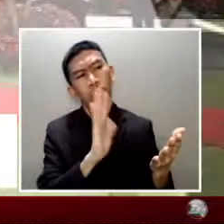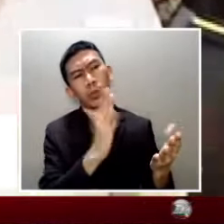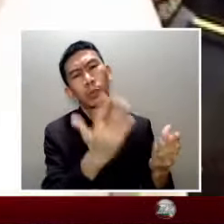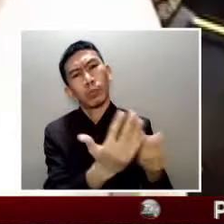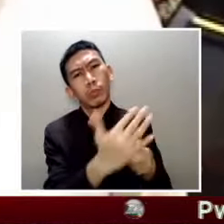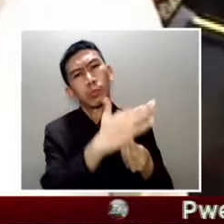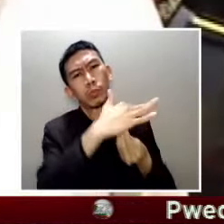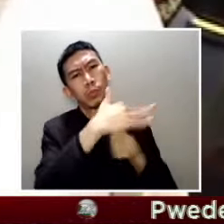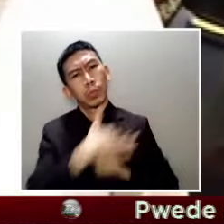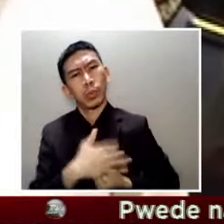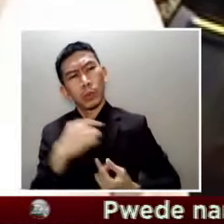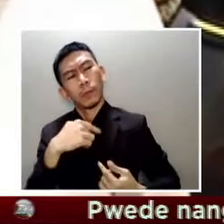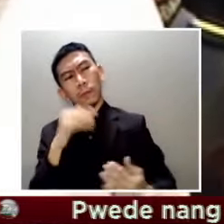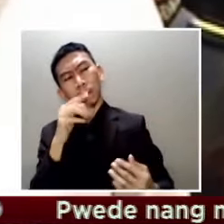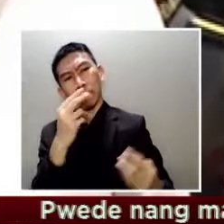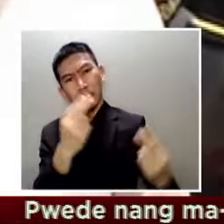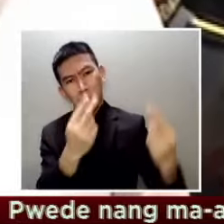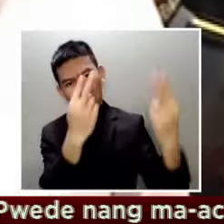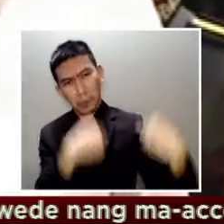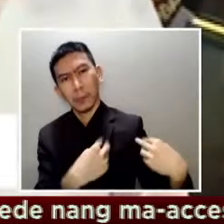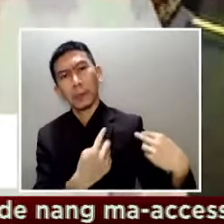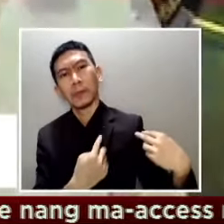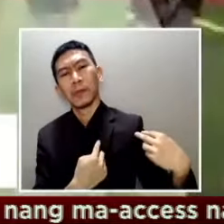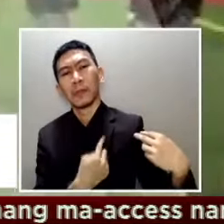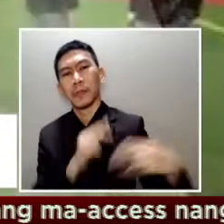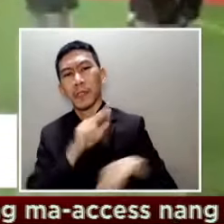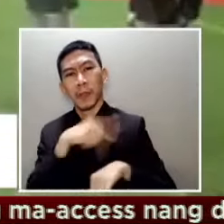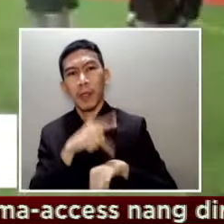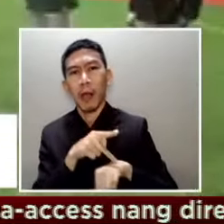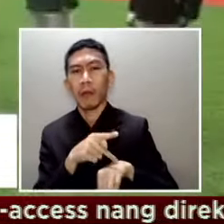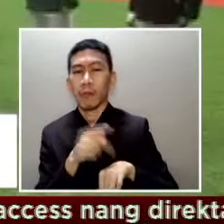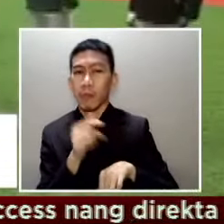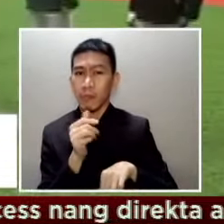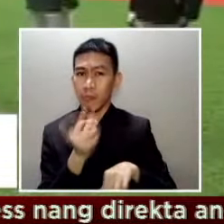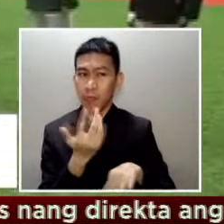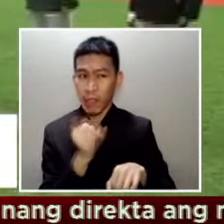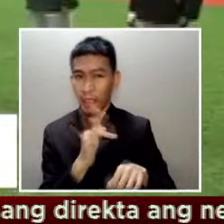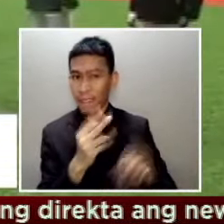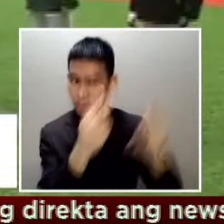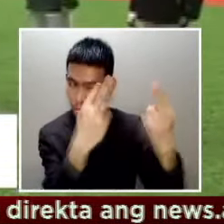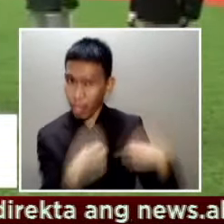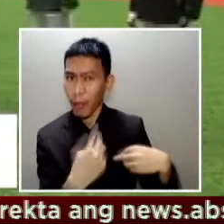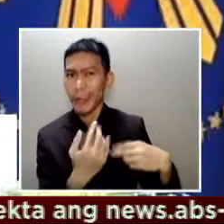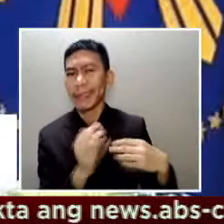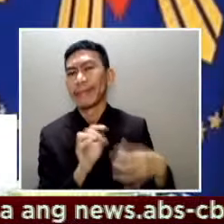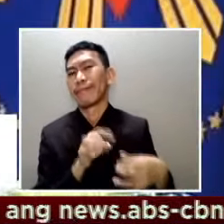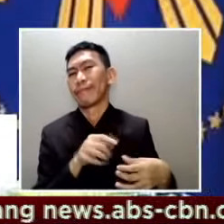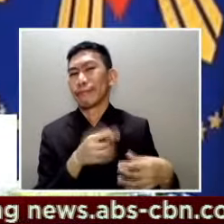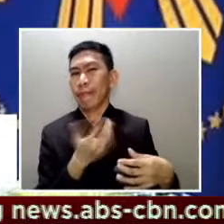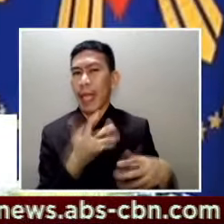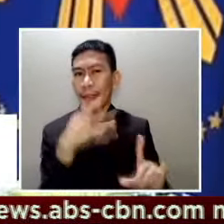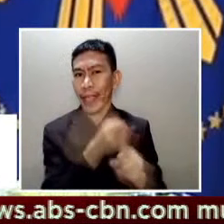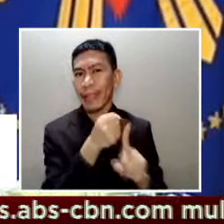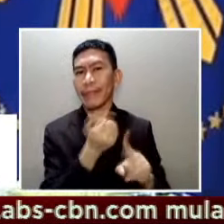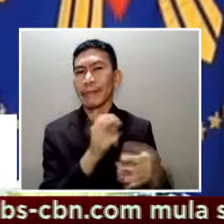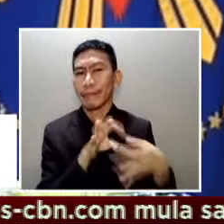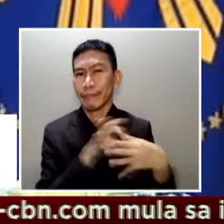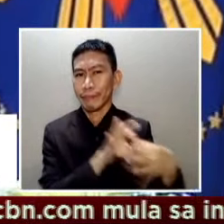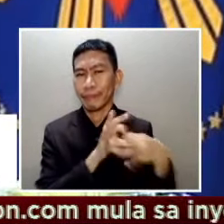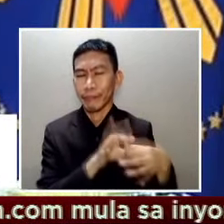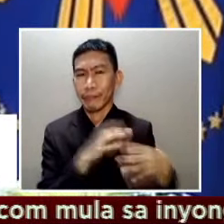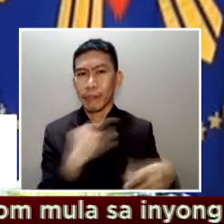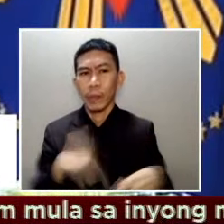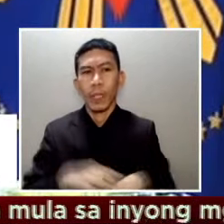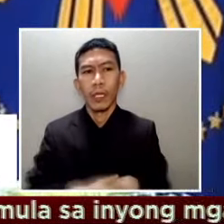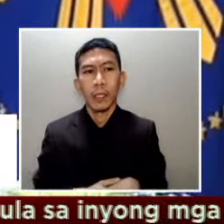Pilipinas kung ayaw nitong maapektuhan ang ugnayan ng dalawang bansa It's not wrong to admit na inferior ka